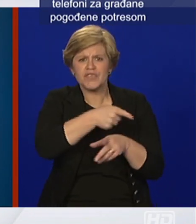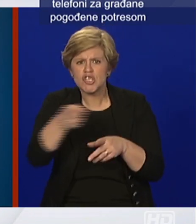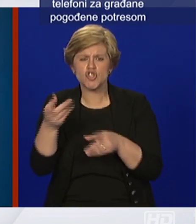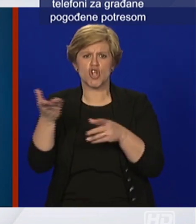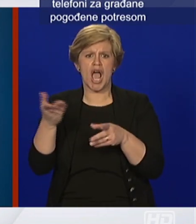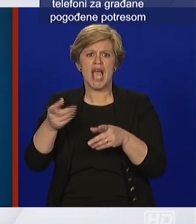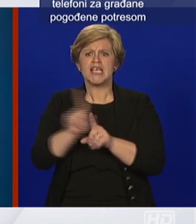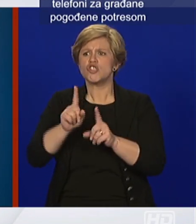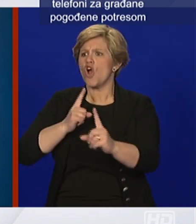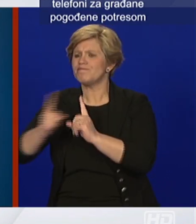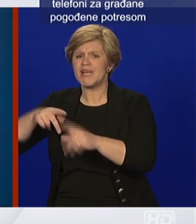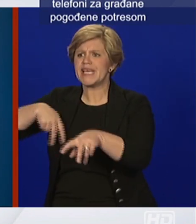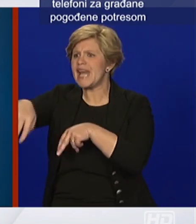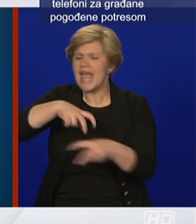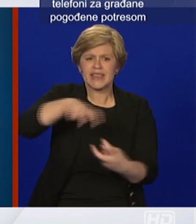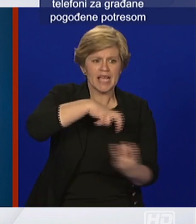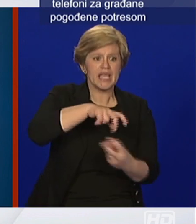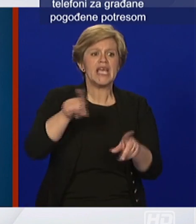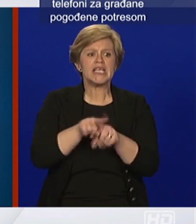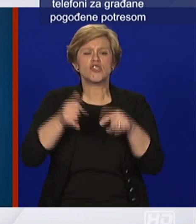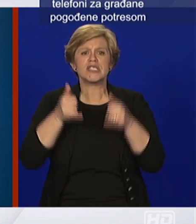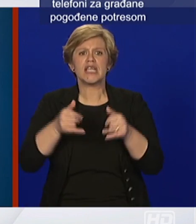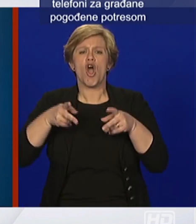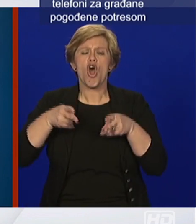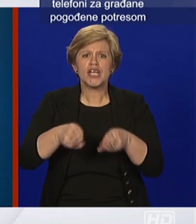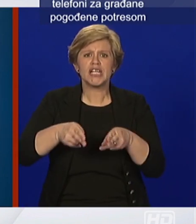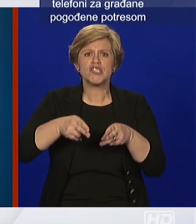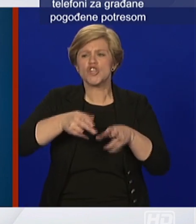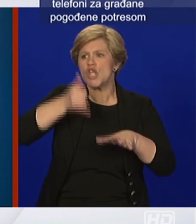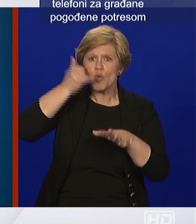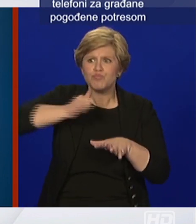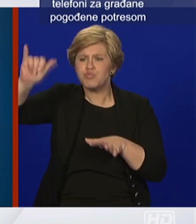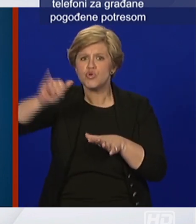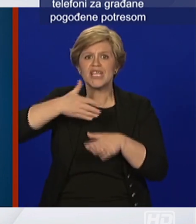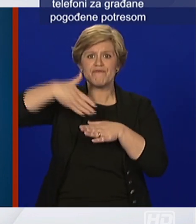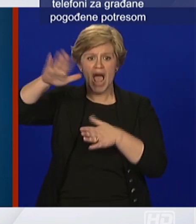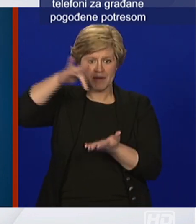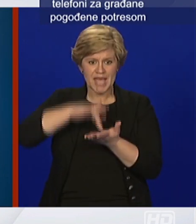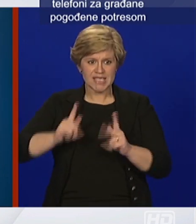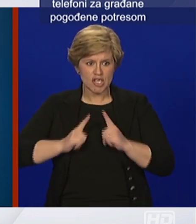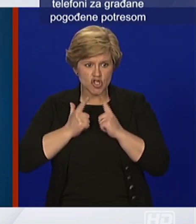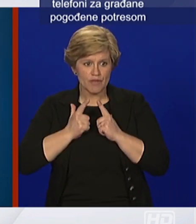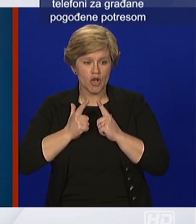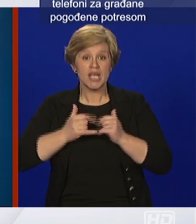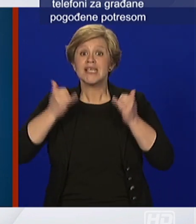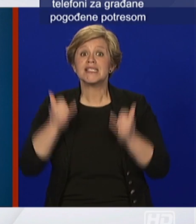ograničenje kretanja izvan mjesta prebivališta. Na vrijeme dok još imamo 300 pacijenata. Mi